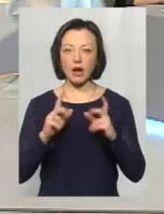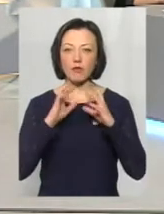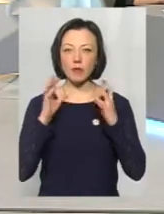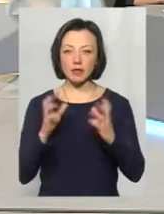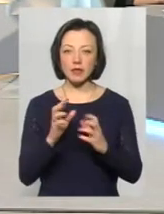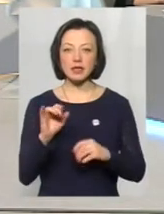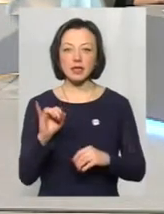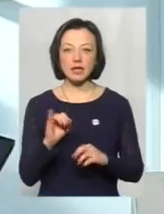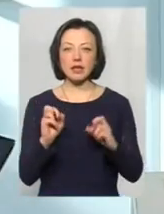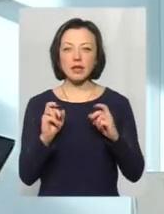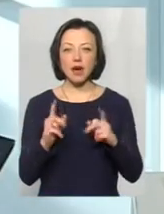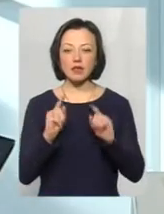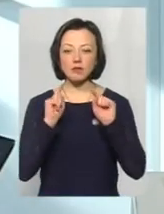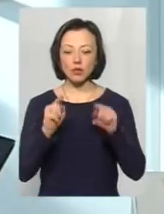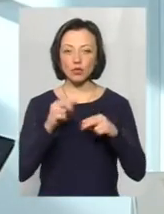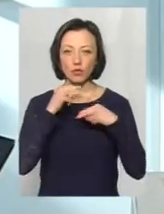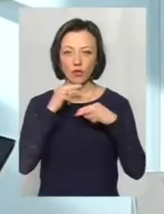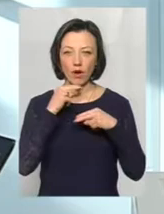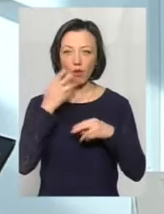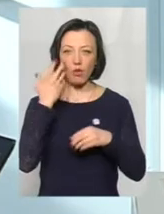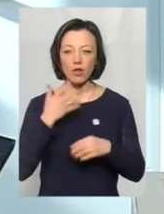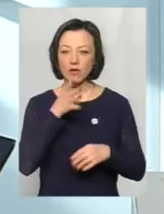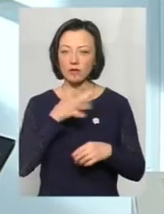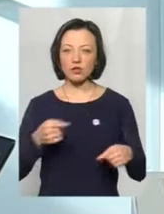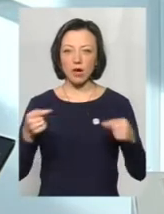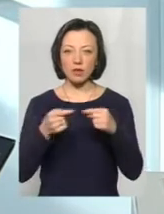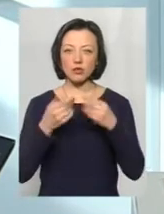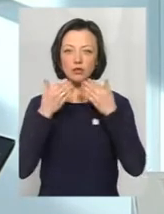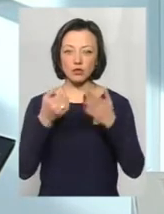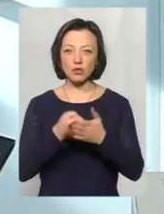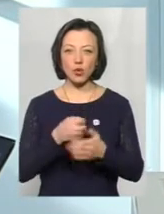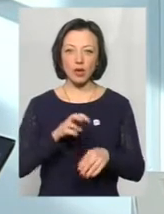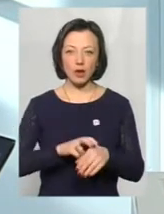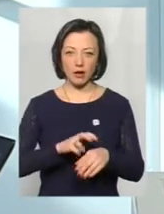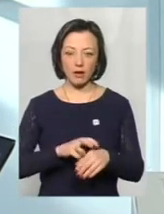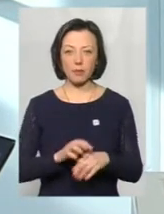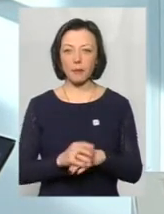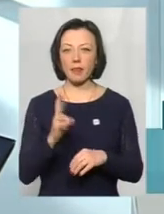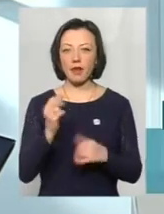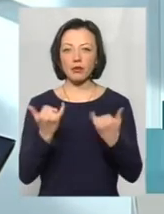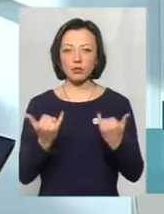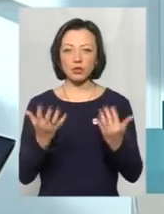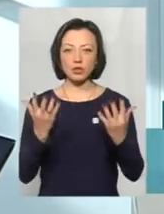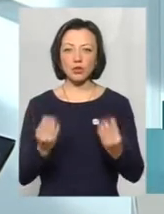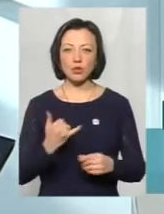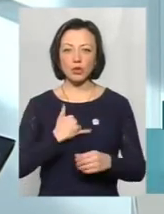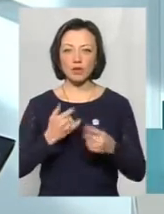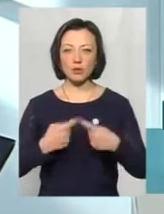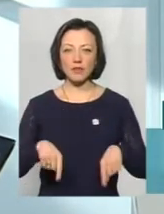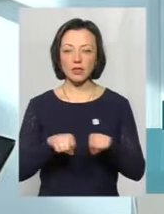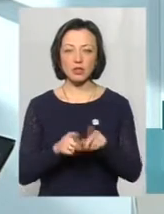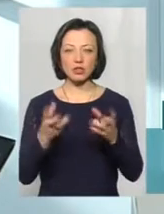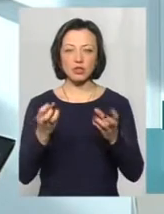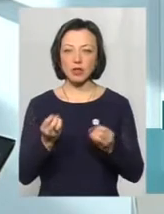і як звернути увагу, і коли вчасно звернутися до лікаря. На сьогоднішній день в нашому відділенні ще не